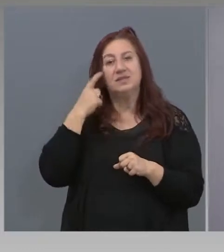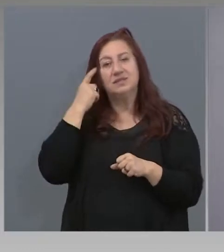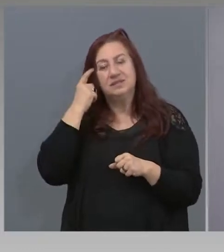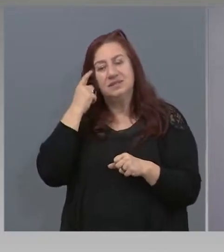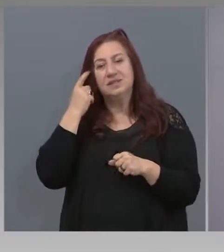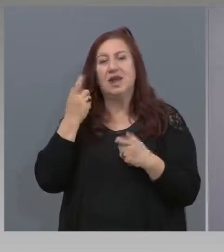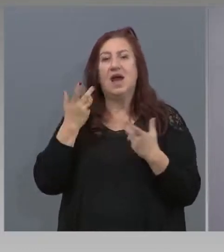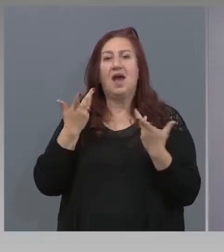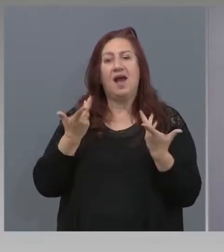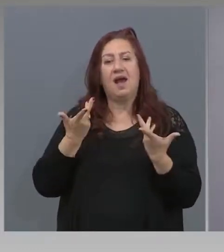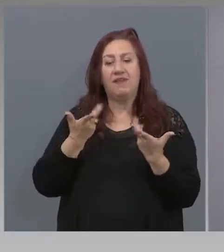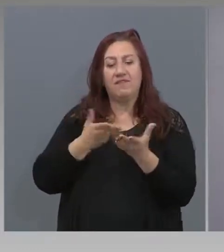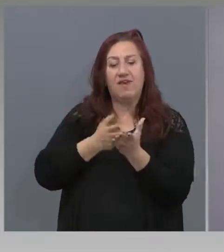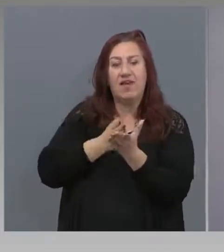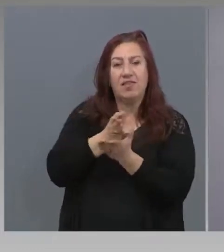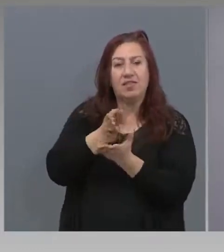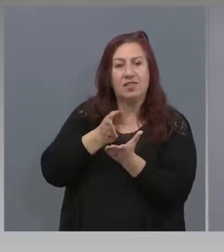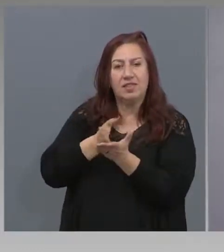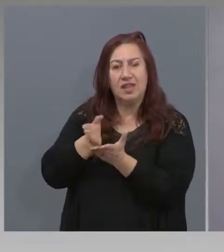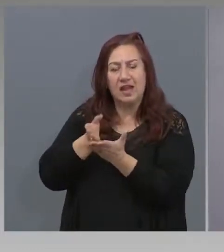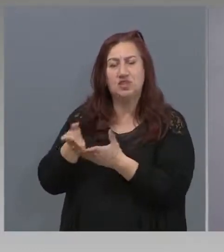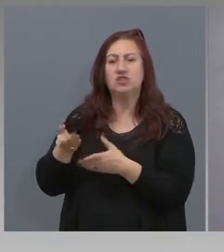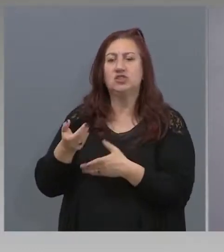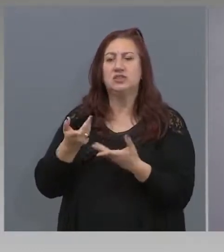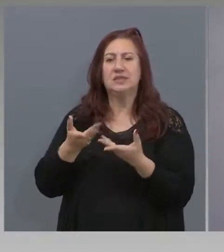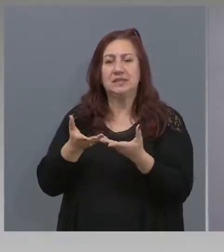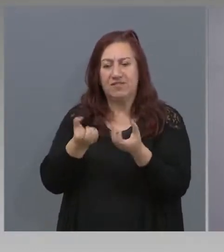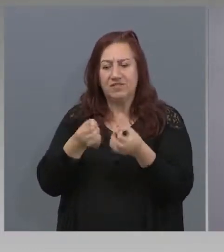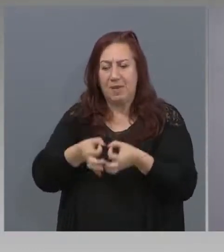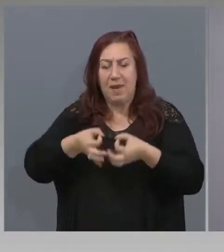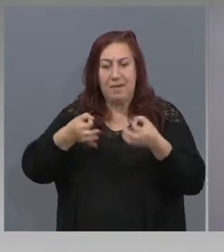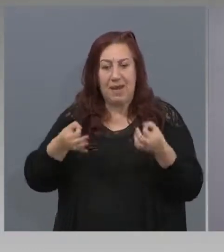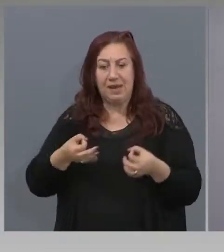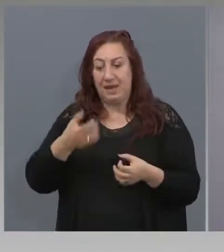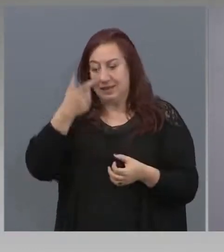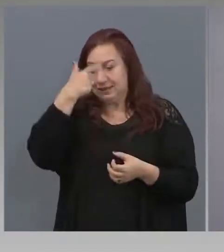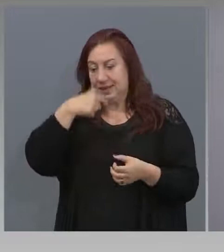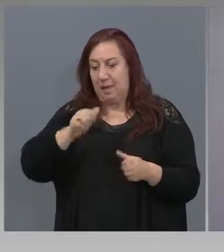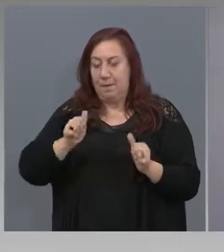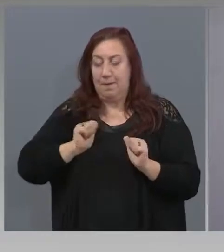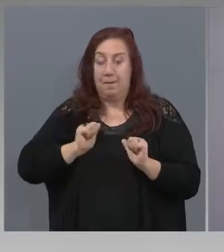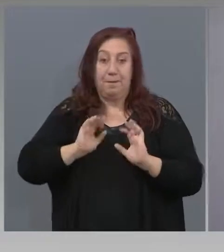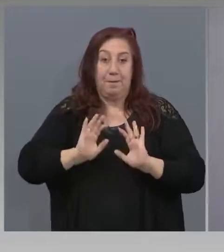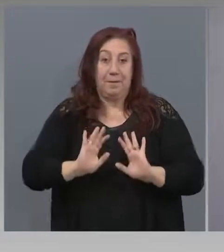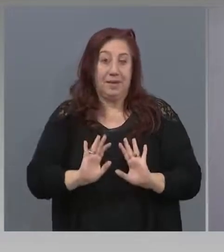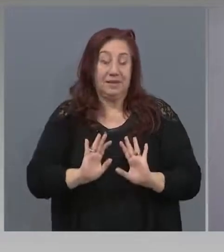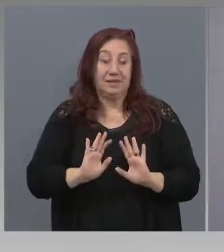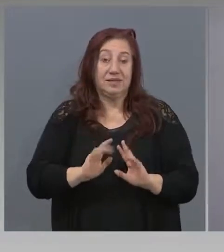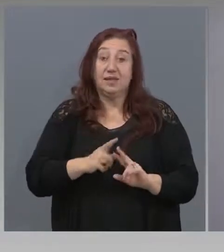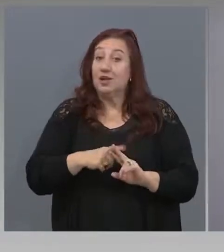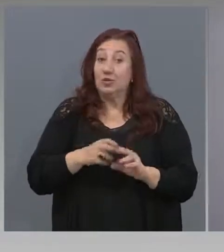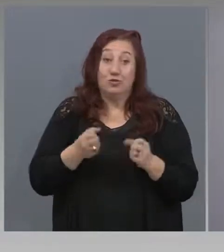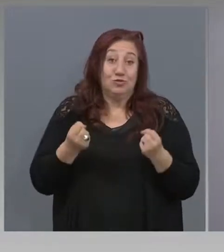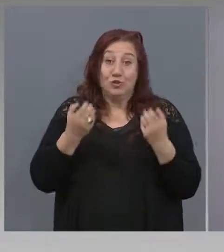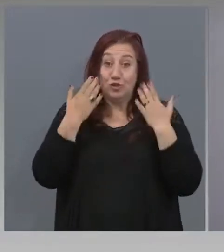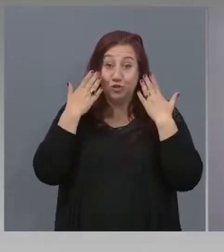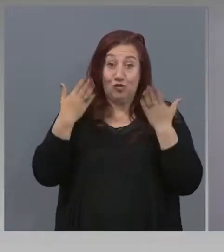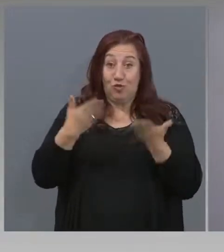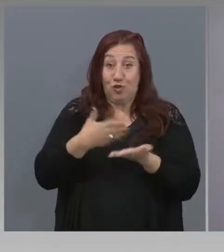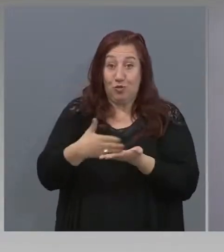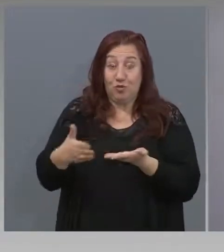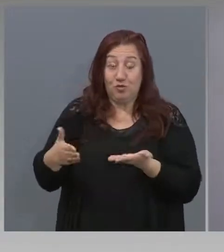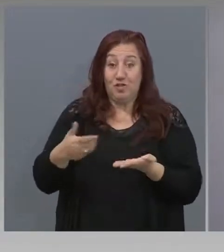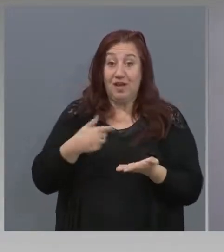определени средства и мерки за да се предпазват. Но живота трябва да продължи. Ние не можем да живееме в